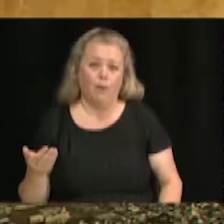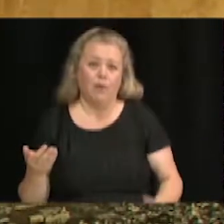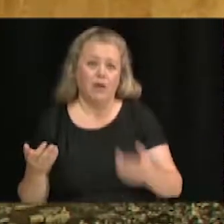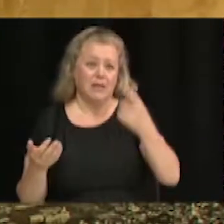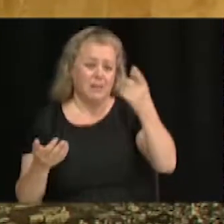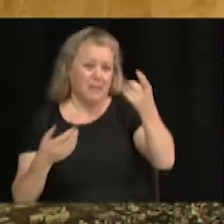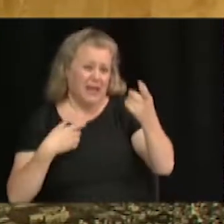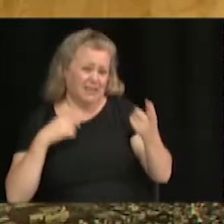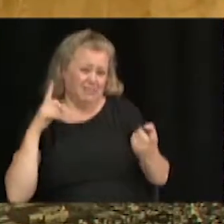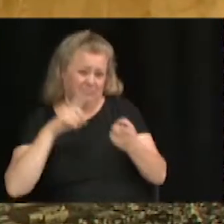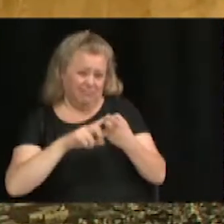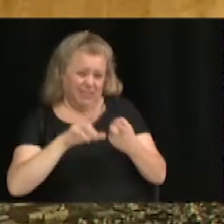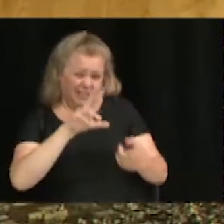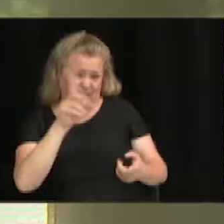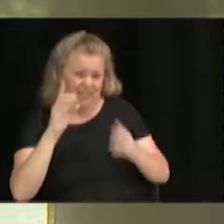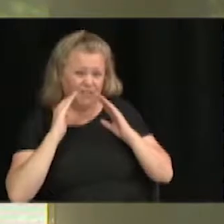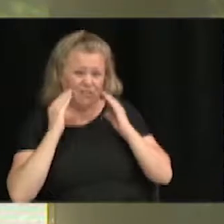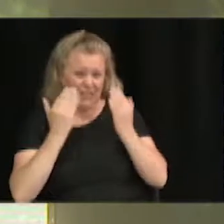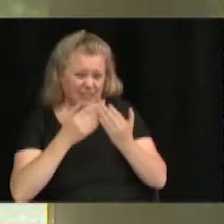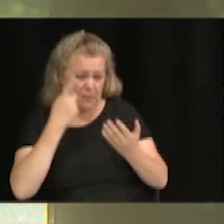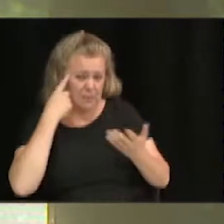Ça va être fini au 31 décembre?